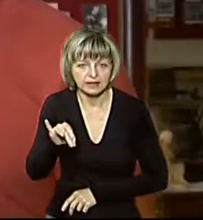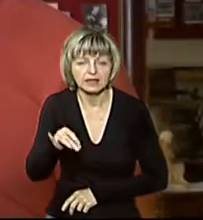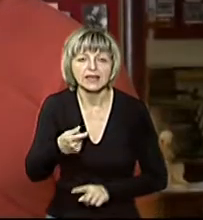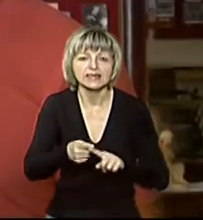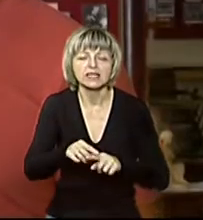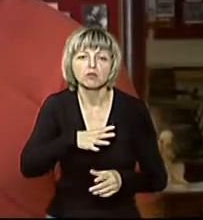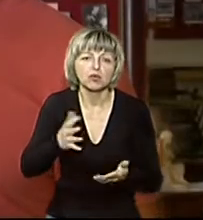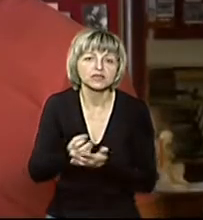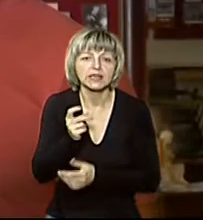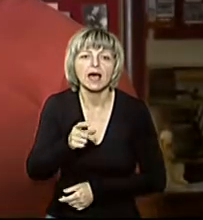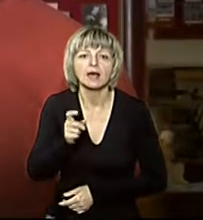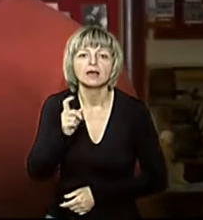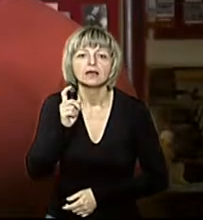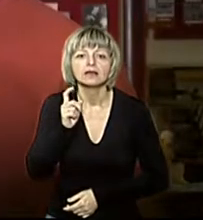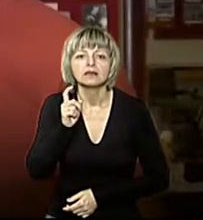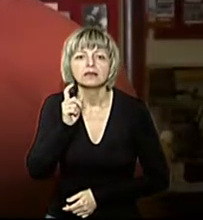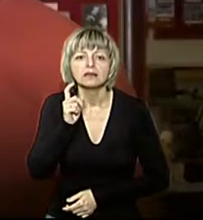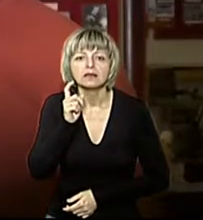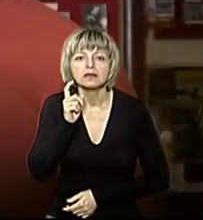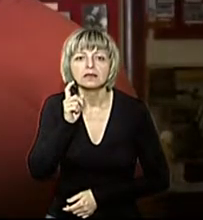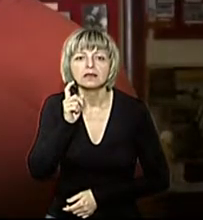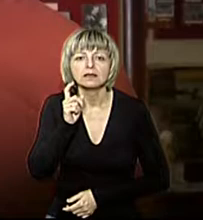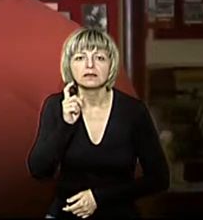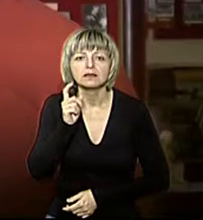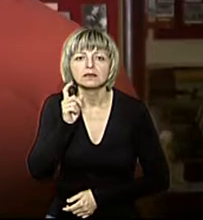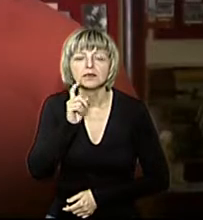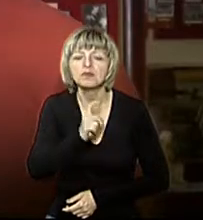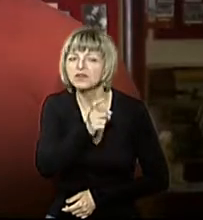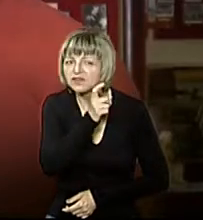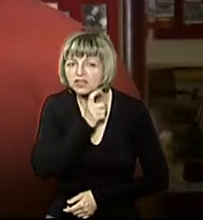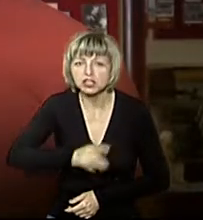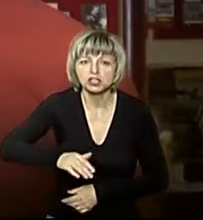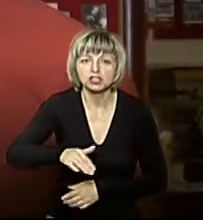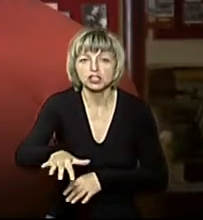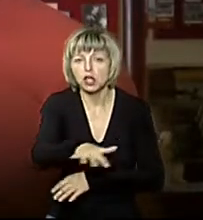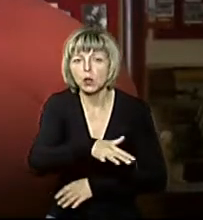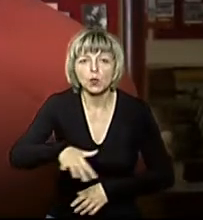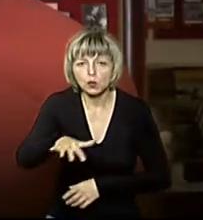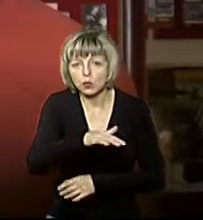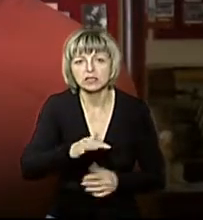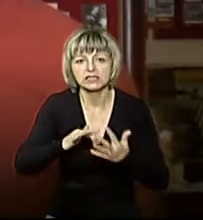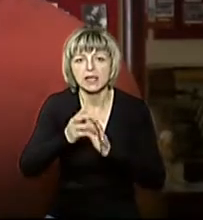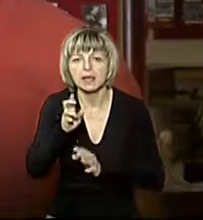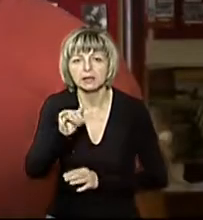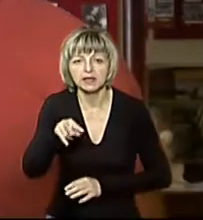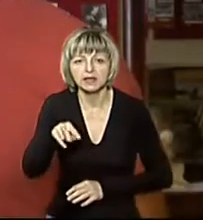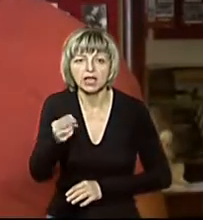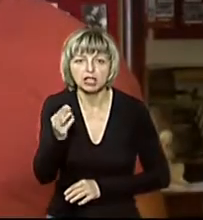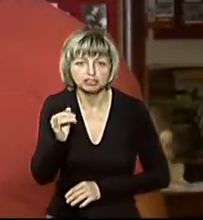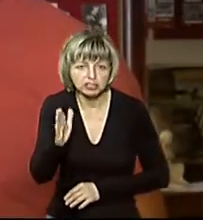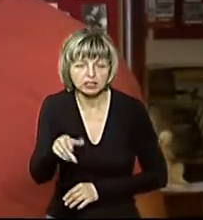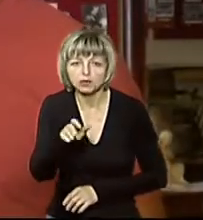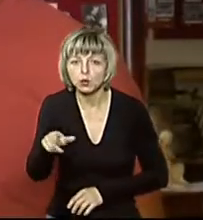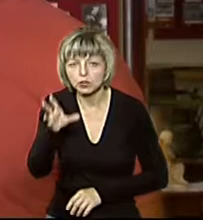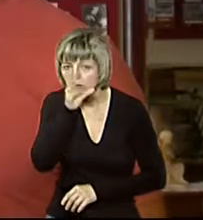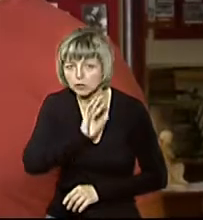знайдений на північно-східній околиці села Білащів, цей хрестик. Теж виїхав просто орне поле, люди ще